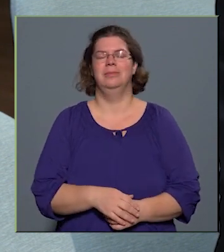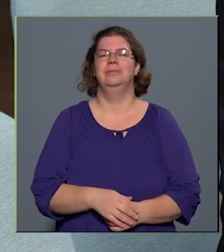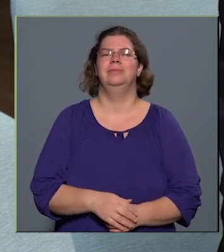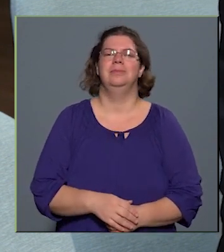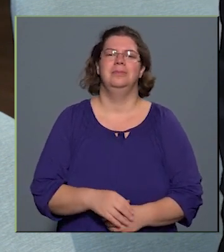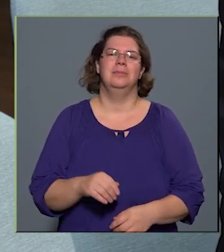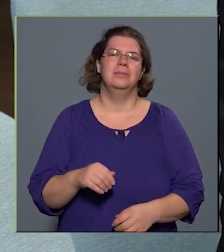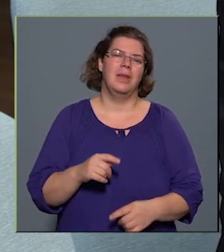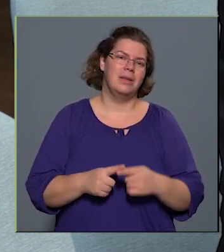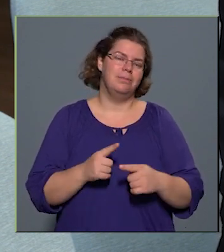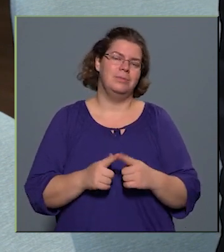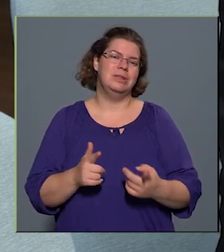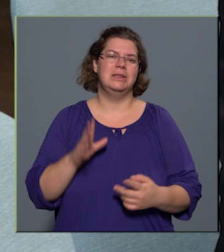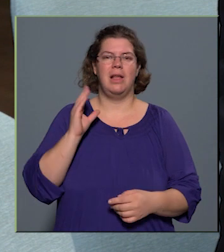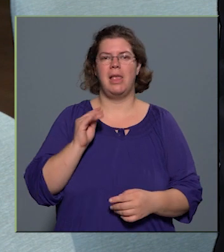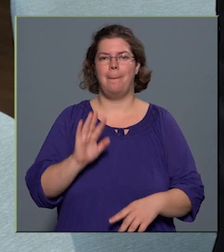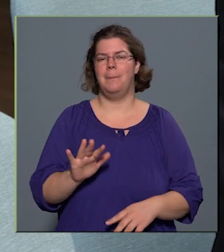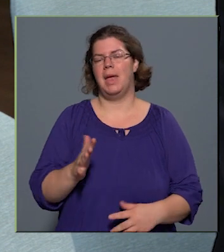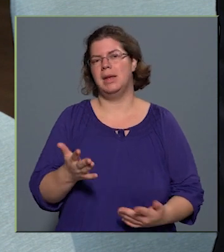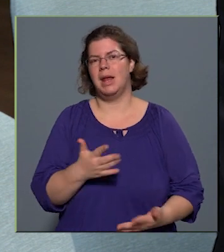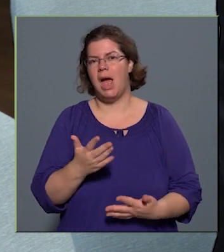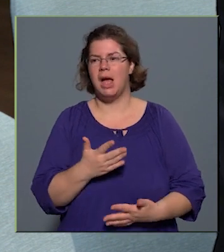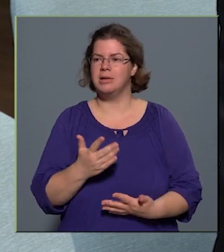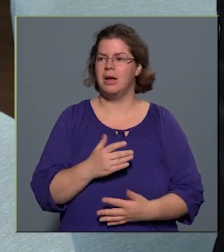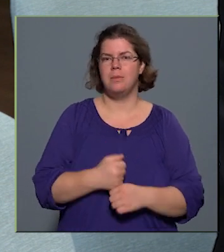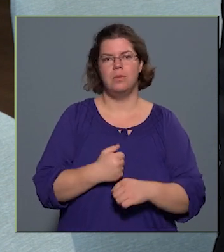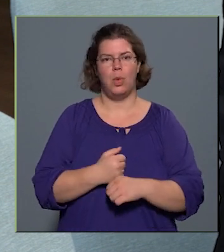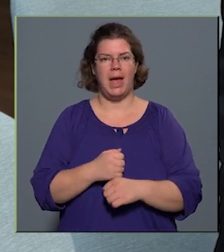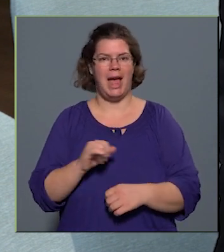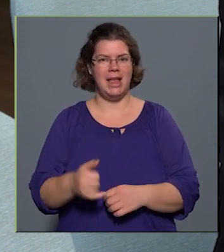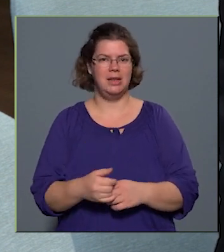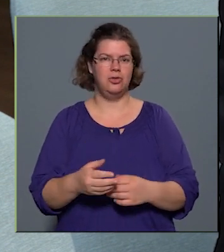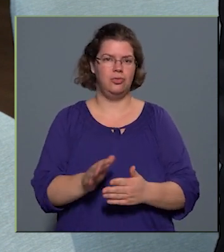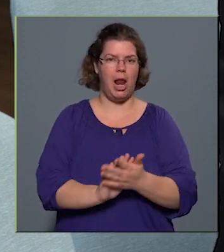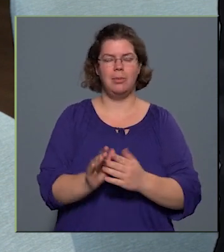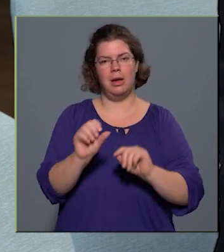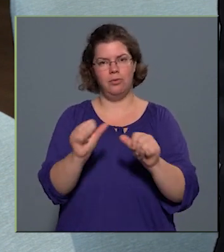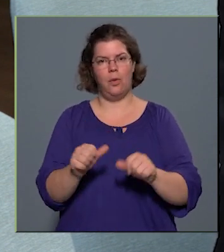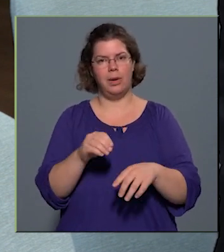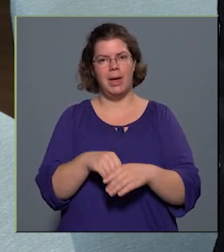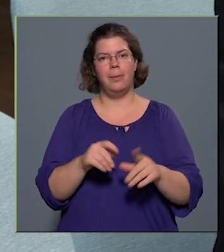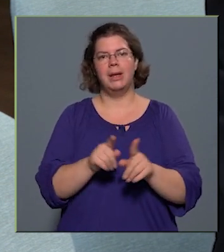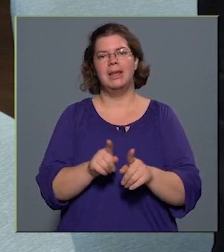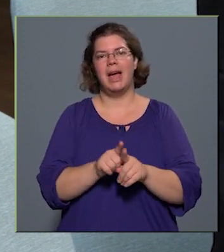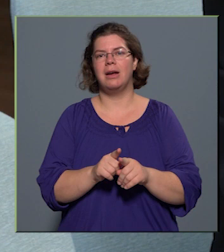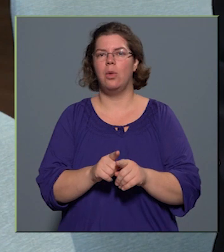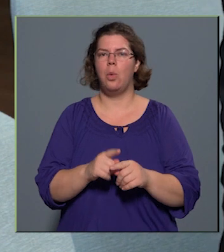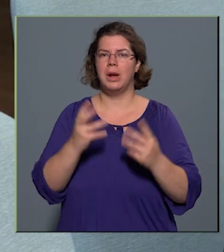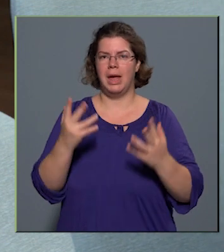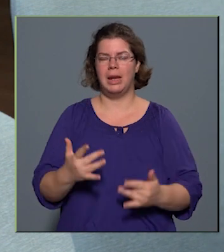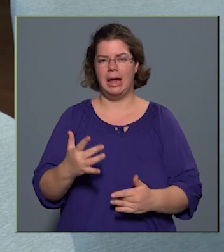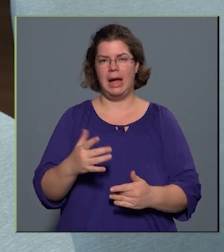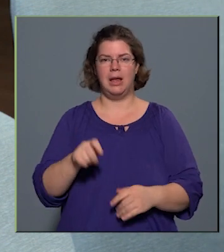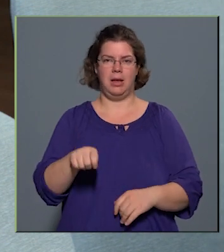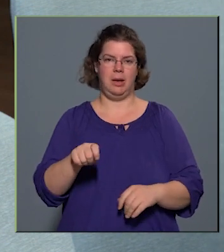az embernek a munkáját is valamilyen formában azért ilyenkor értékeli a